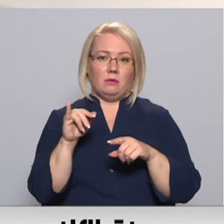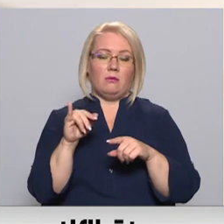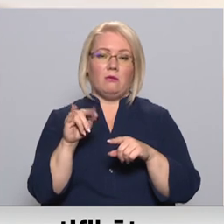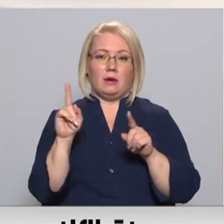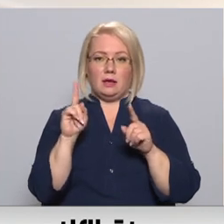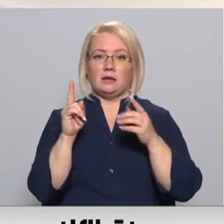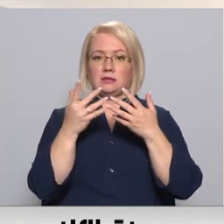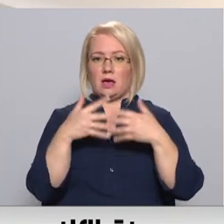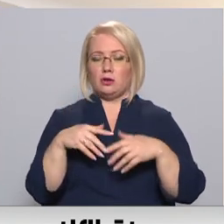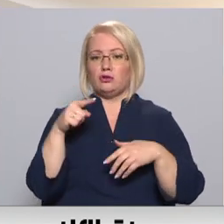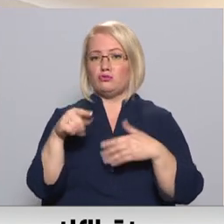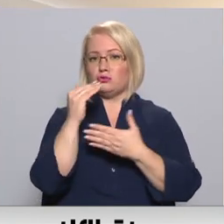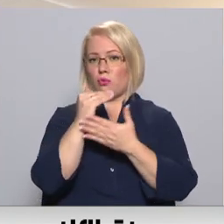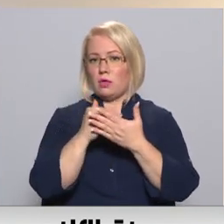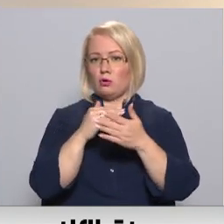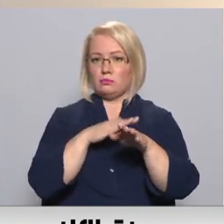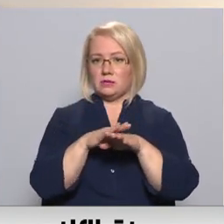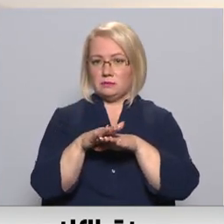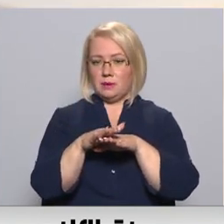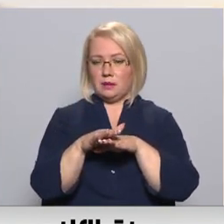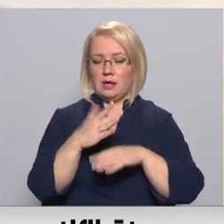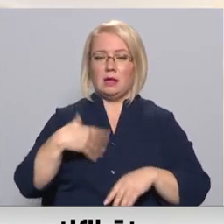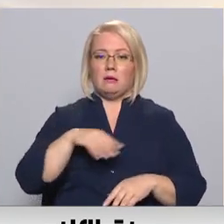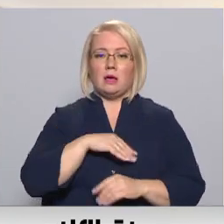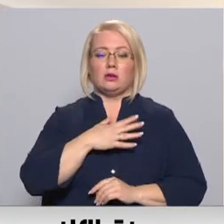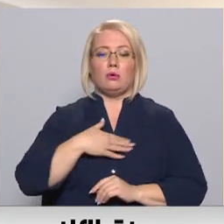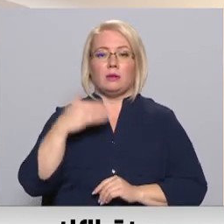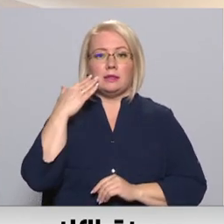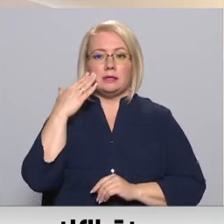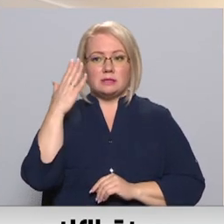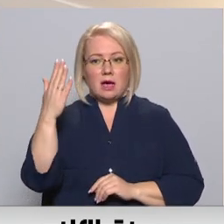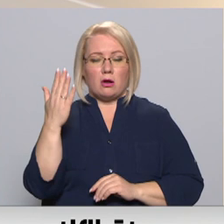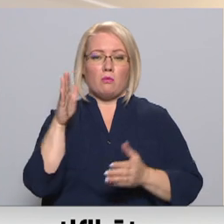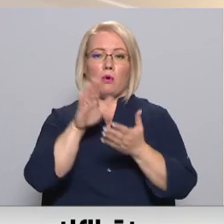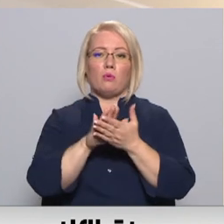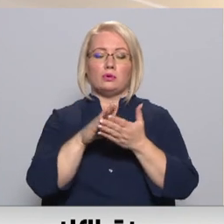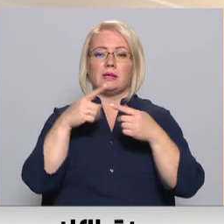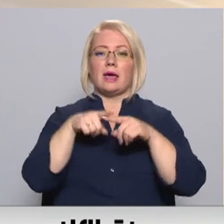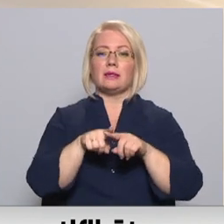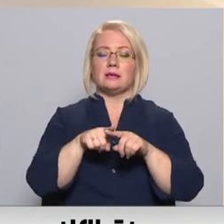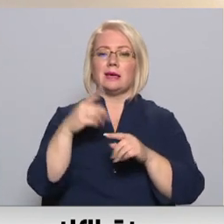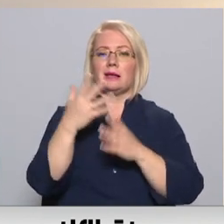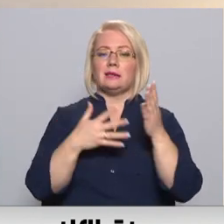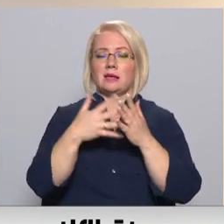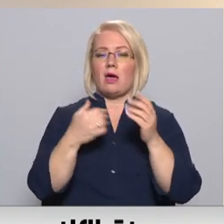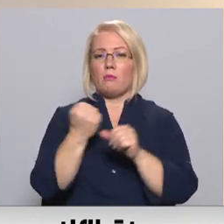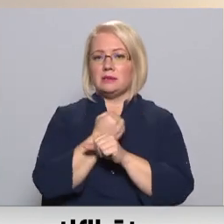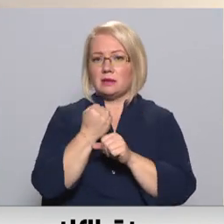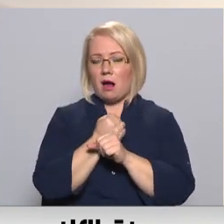sarežģīti šos noteikumus izpildīt. Mēs ļoti ceram uz tehniskā arī izmējumu izstrādi ar